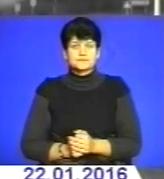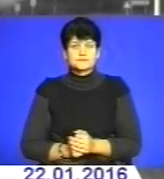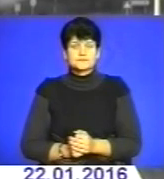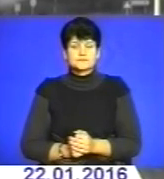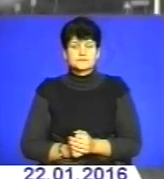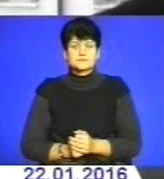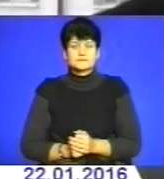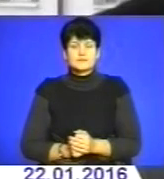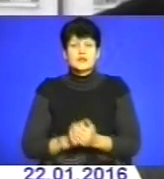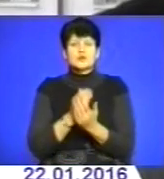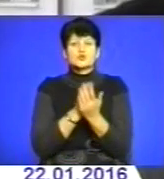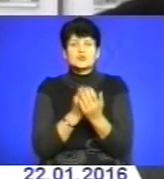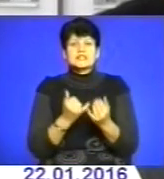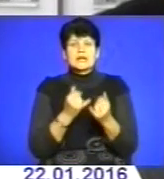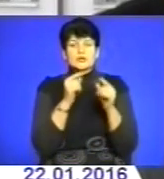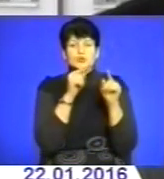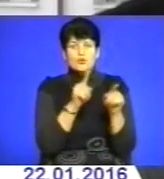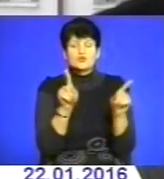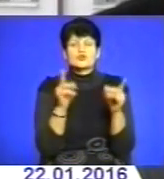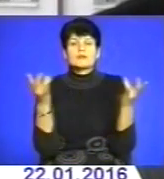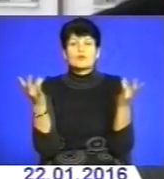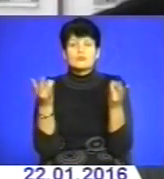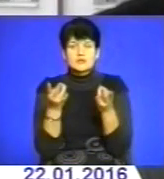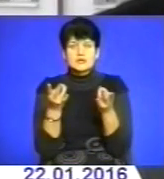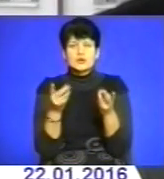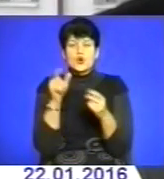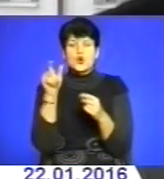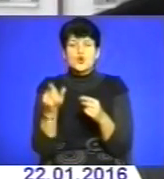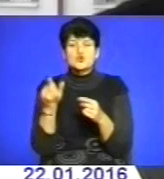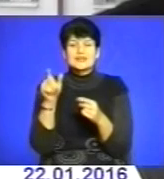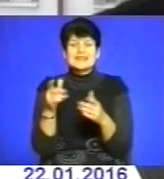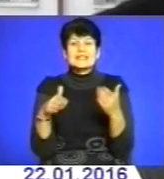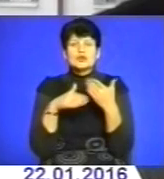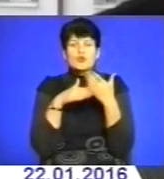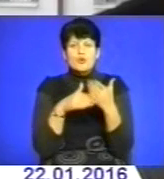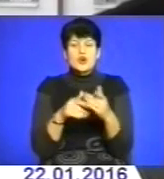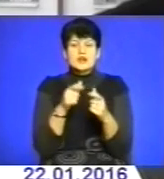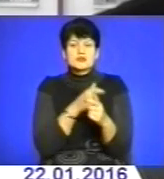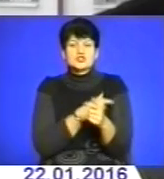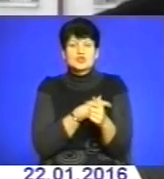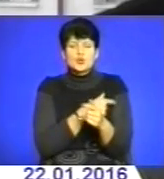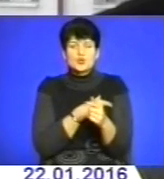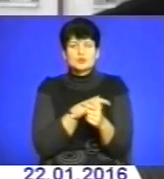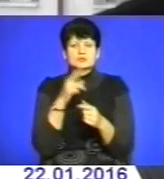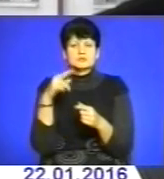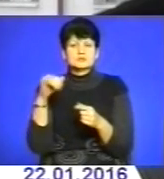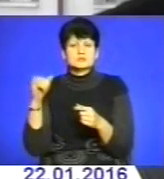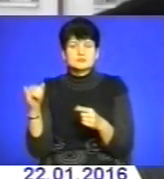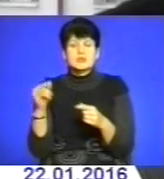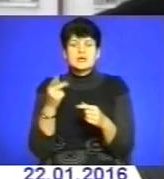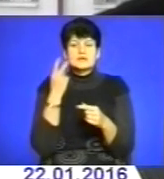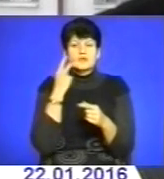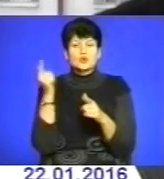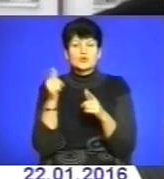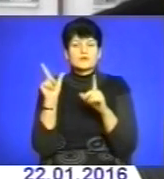Вони служать для того, щоб необхідно людині якась допомога, чергують наряди Дорожньо-патрульної служби, готові завжди